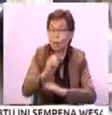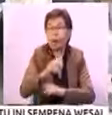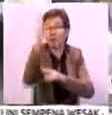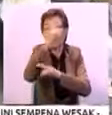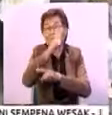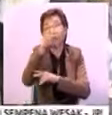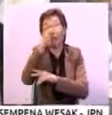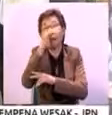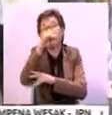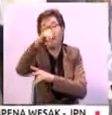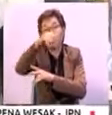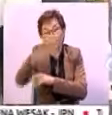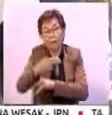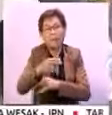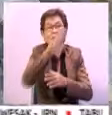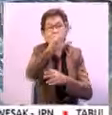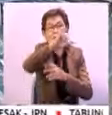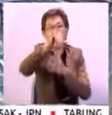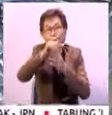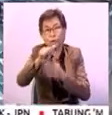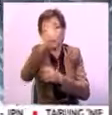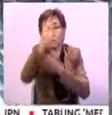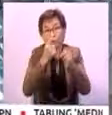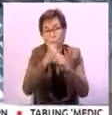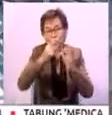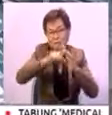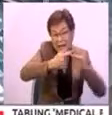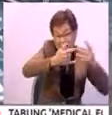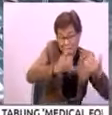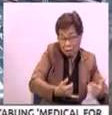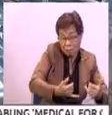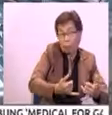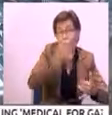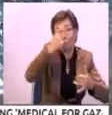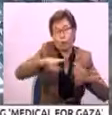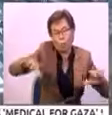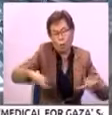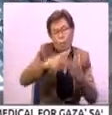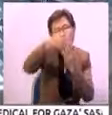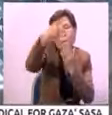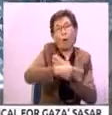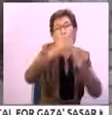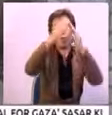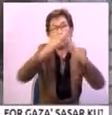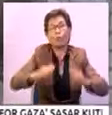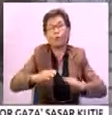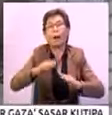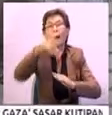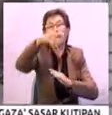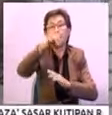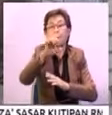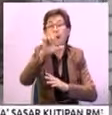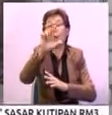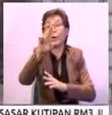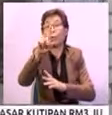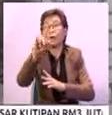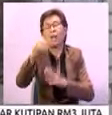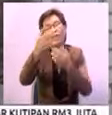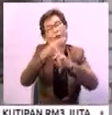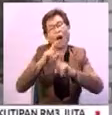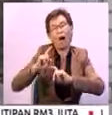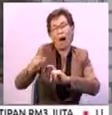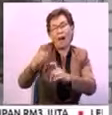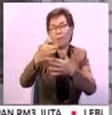turut memperuntuk RM3 juta setahun bermula tahun ini bagi melaksana program rumah peduli yang akan diberi percuma